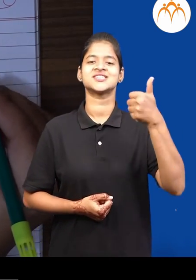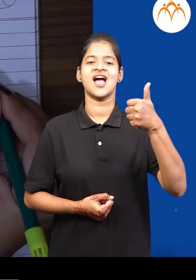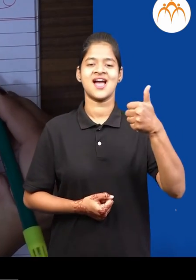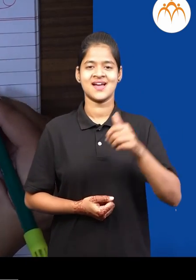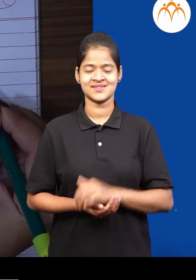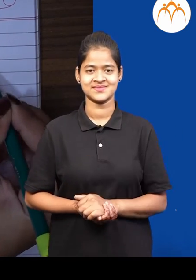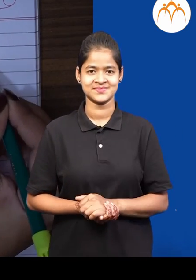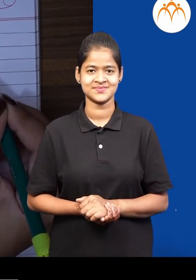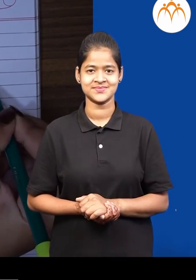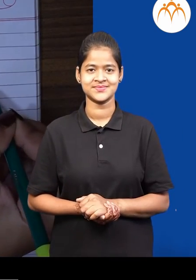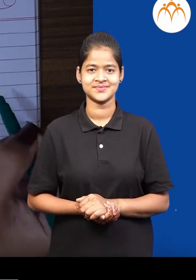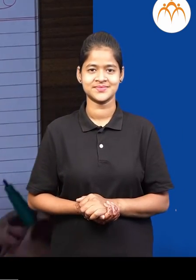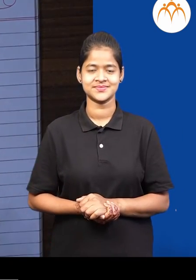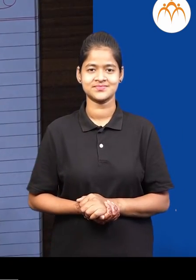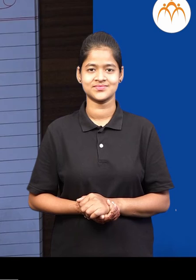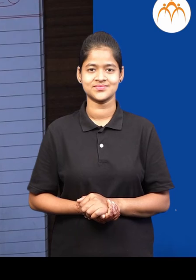साहा